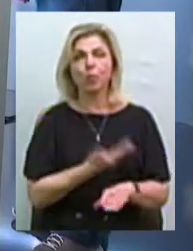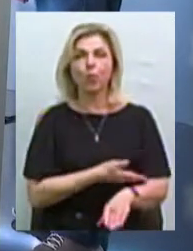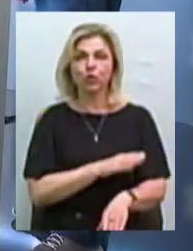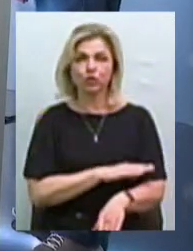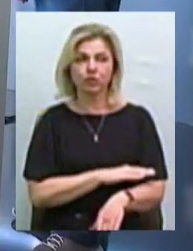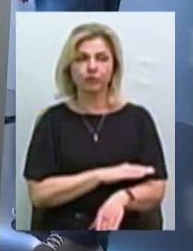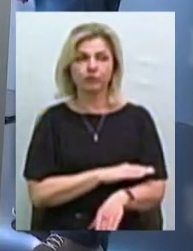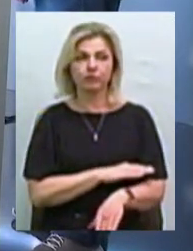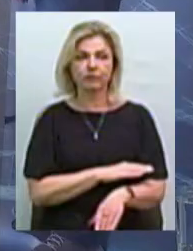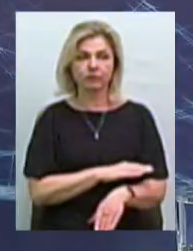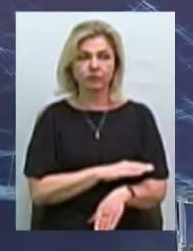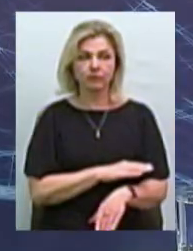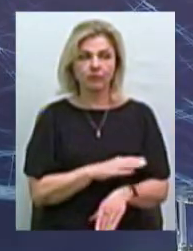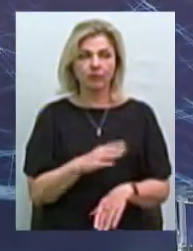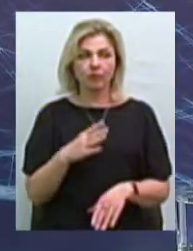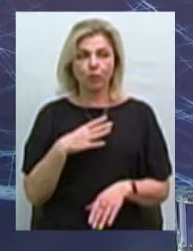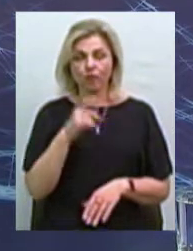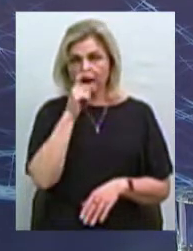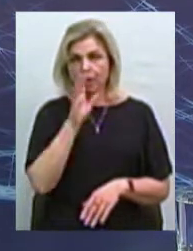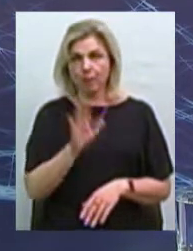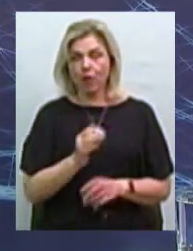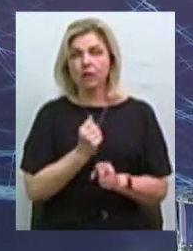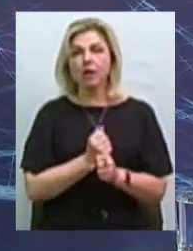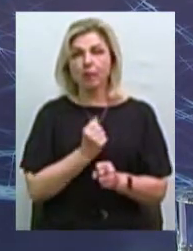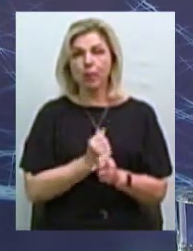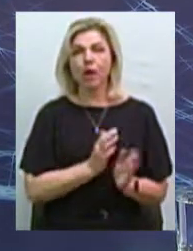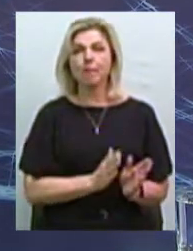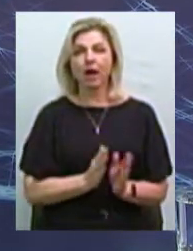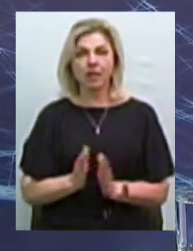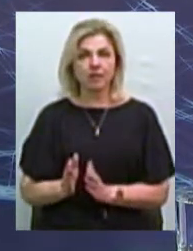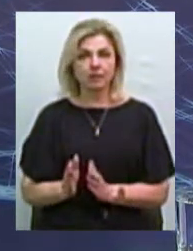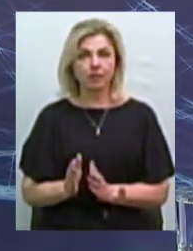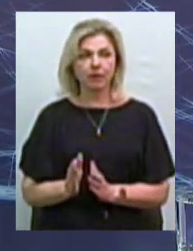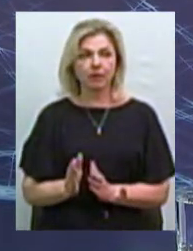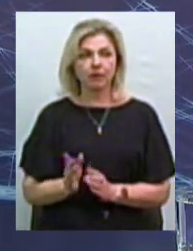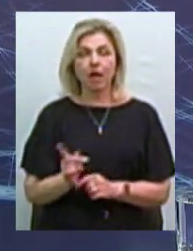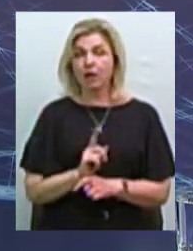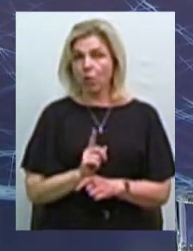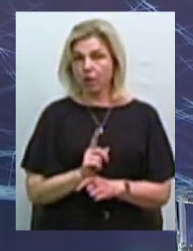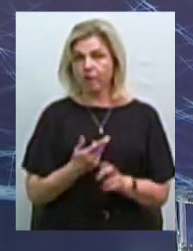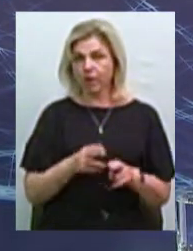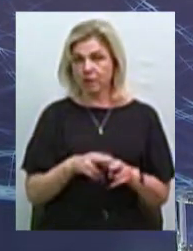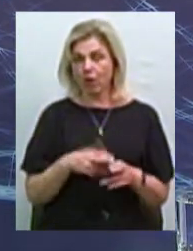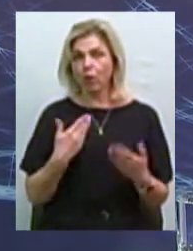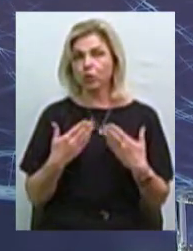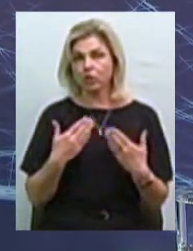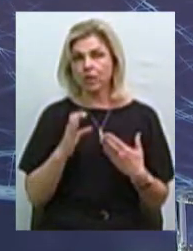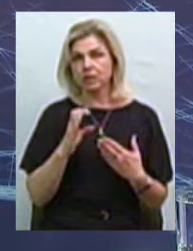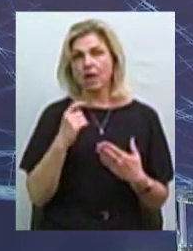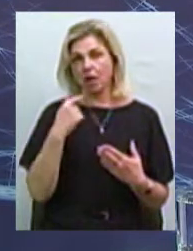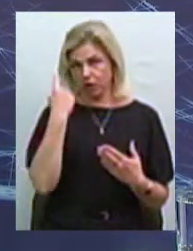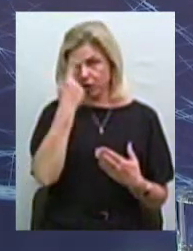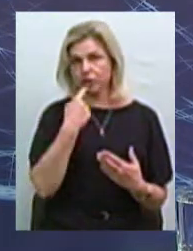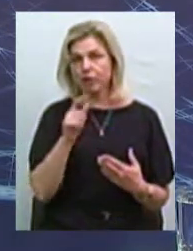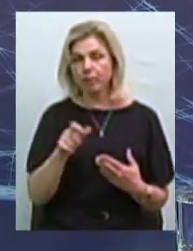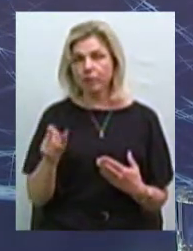був дуже непогано розроблений механізм регулювання цих взаємовідносин з власними громадянами.